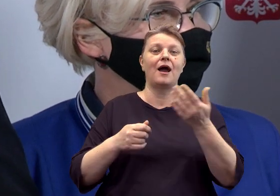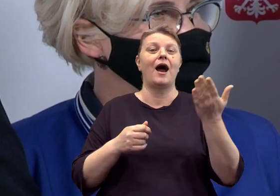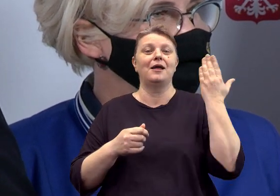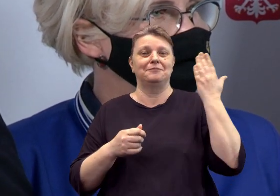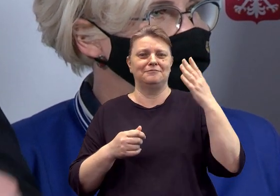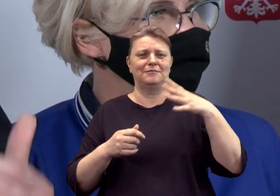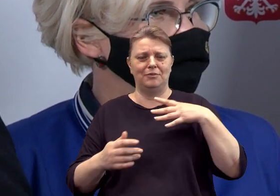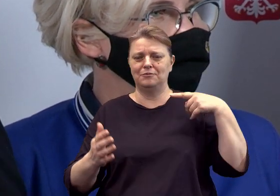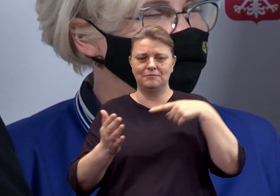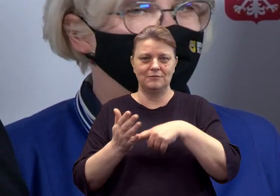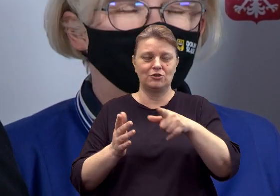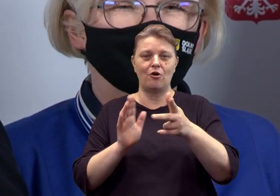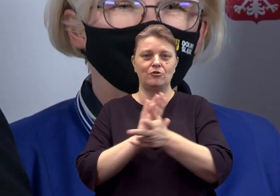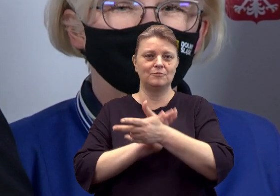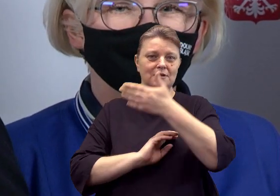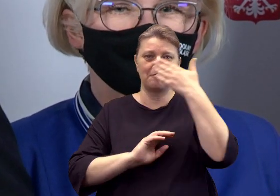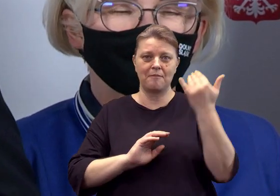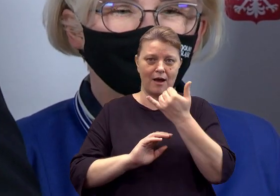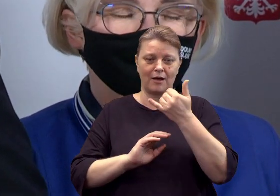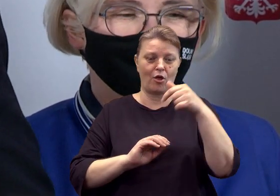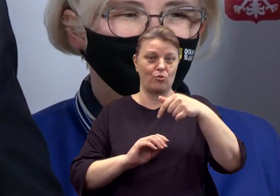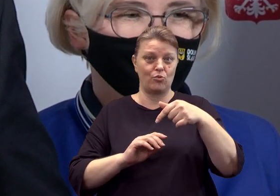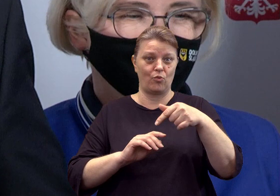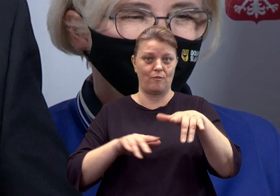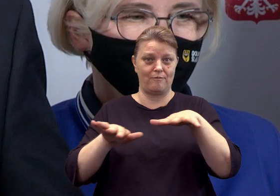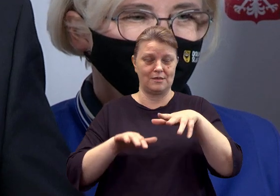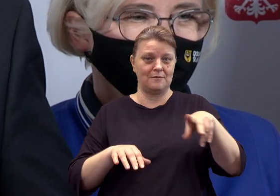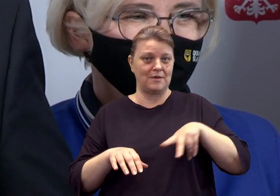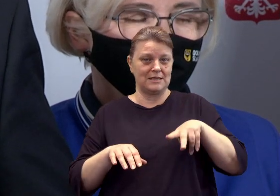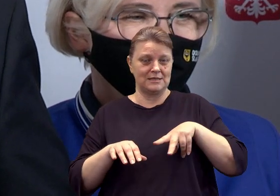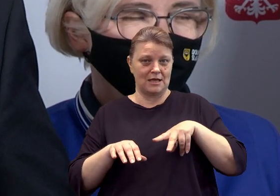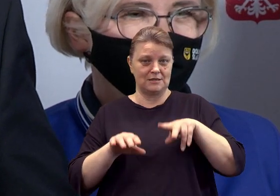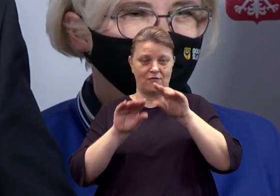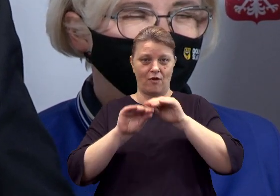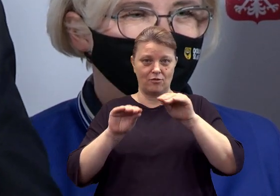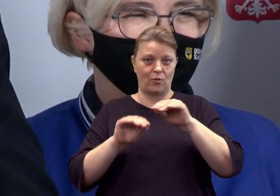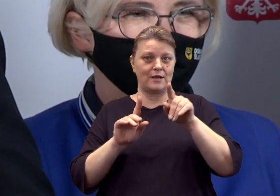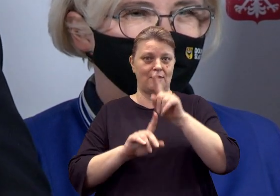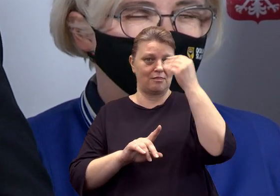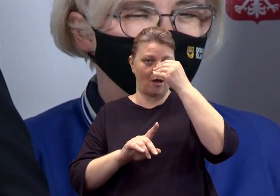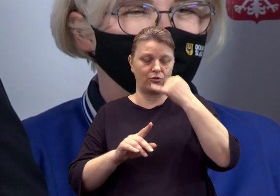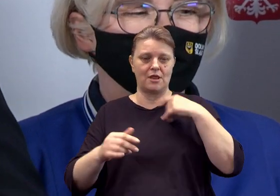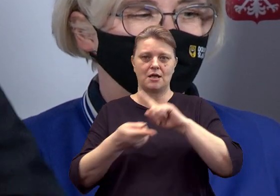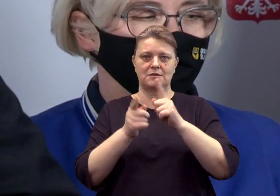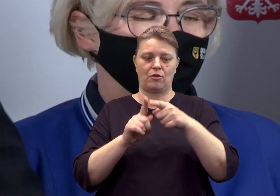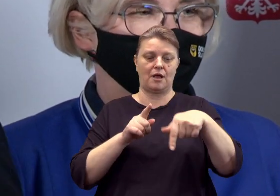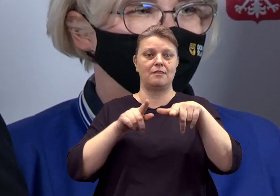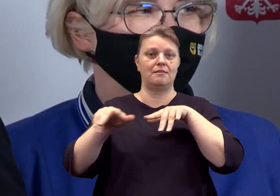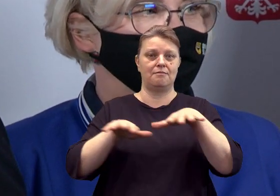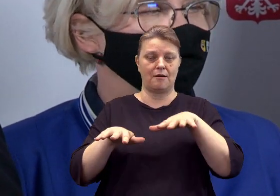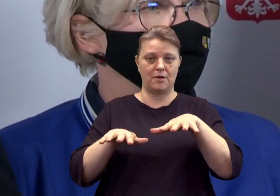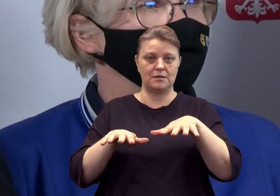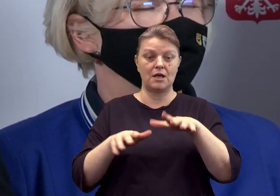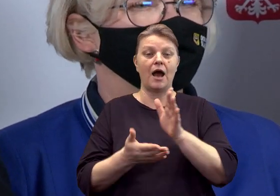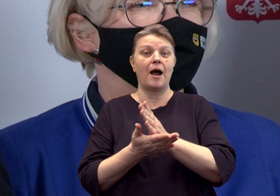wówczas wyznaczyliśmy właśnie 18 maja tutaj w gmachu Ministerstwa Edukacji i Nauki na spotkanie stacjonarne. W międzyczasie